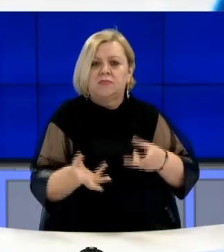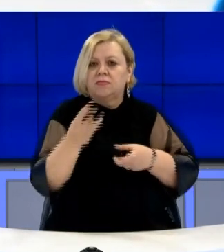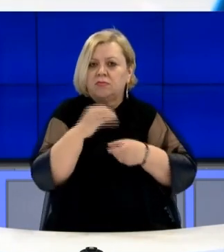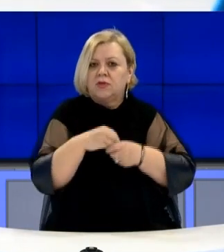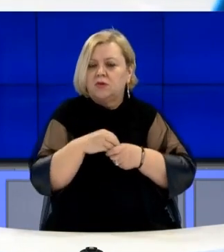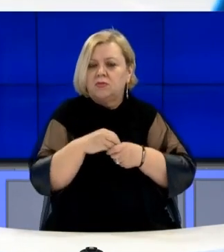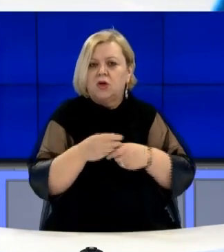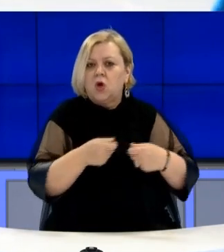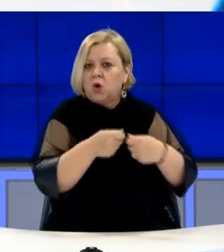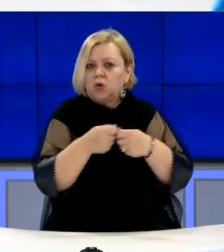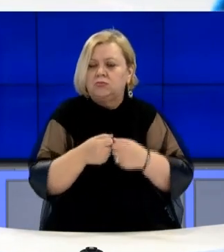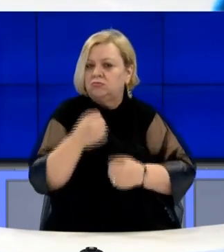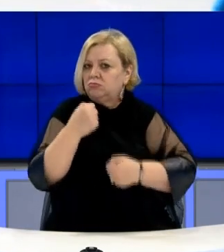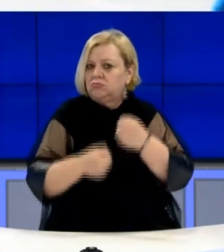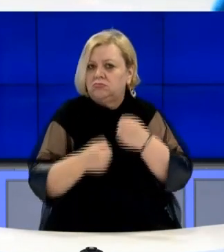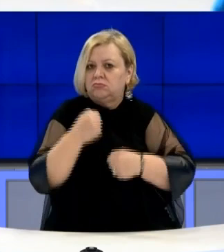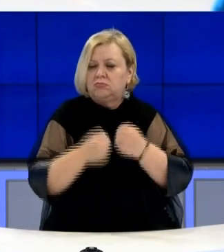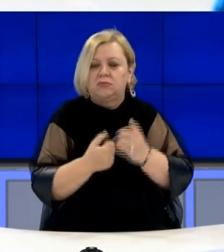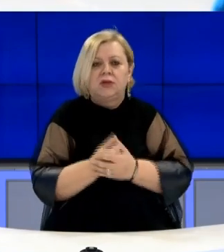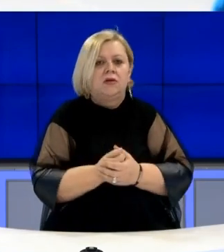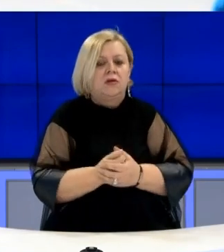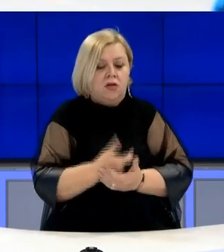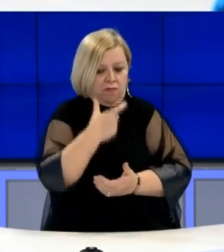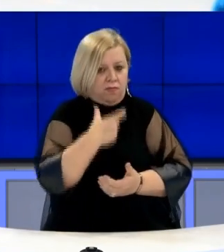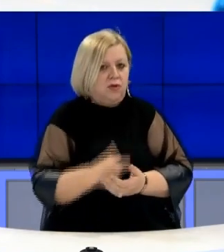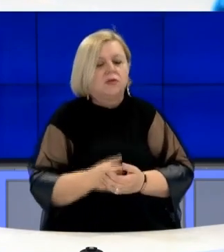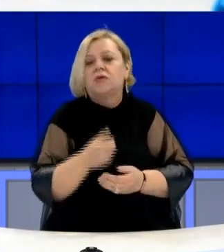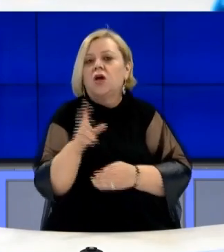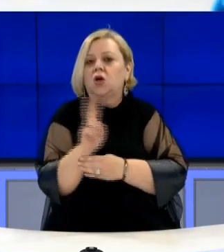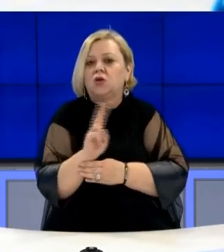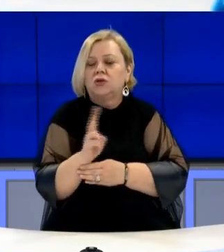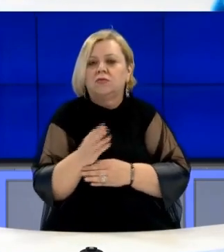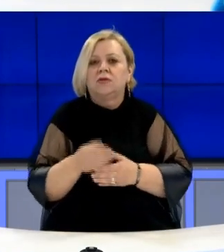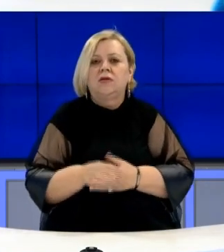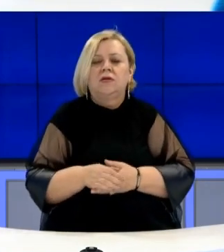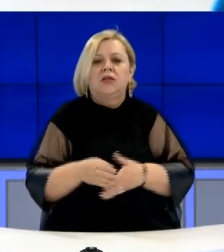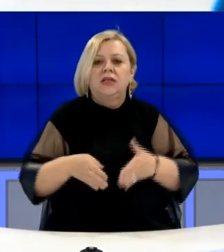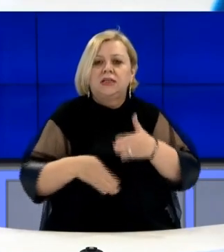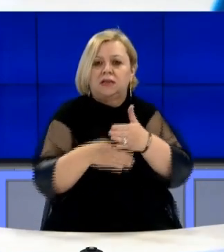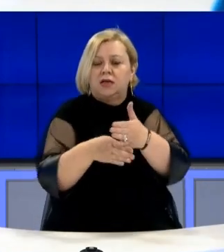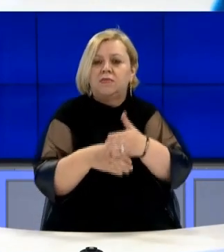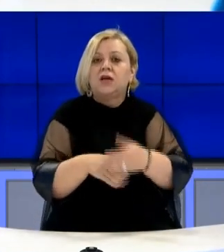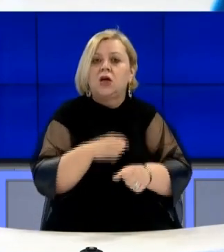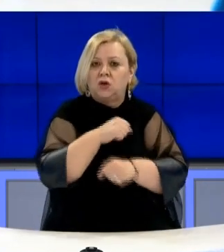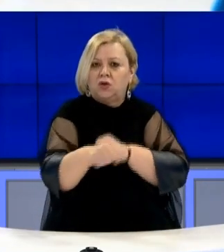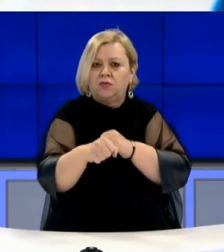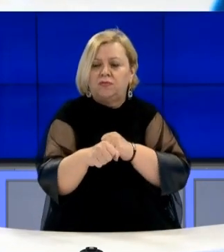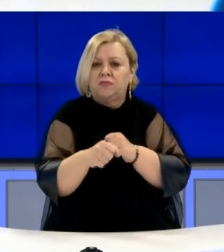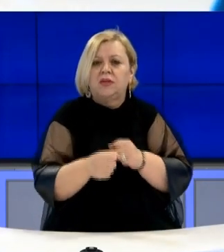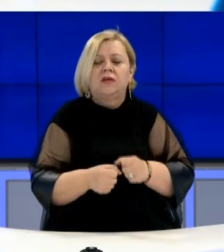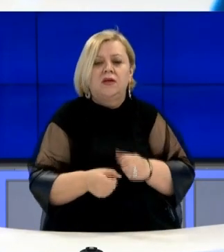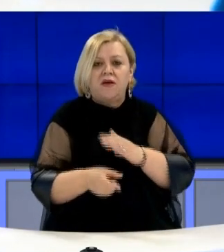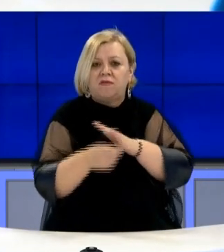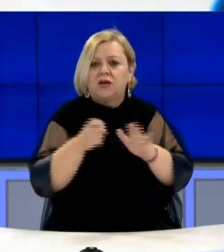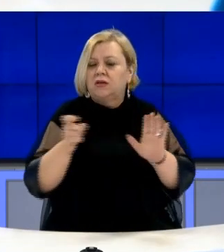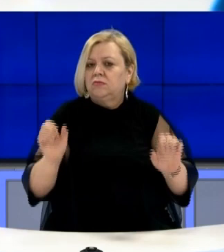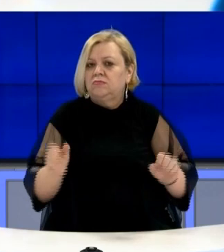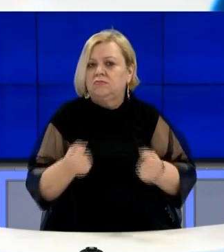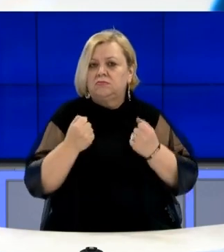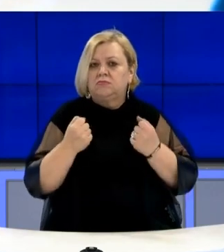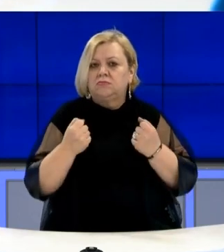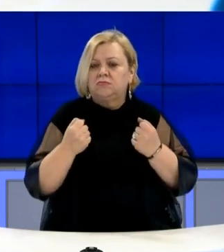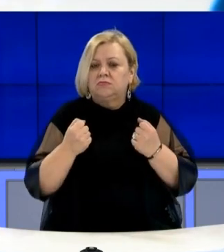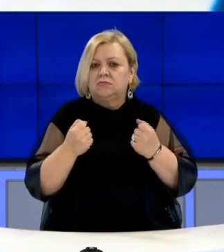ose organizimi grupit kriminal, këshpërdorimi pozitë zyrtare, ndihmë në kryerje në vejprës penale, vrasje rëndë, posedimi pa